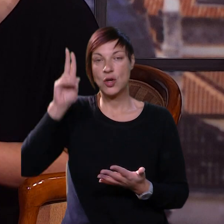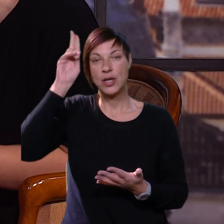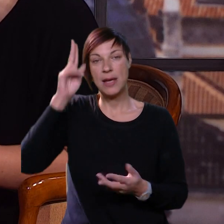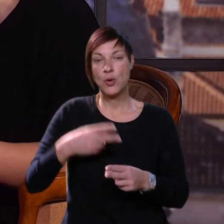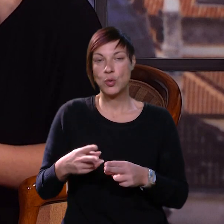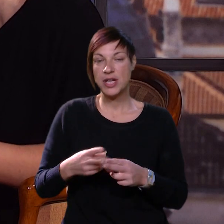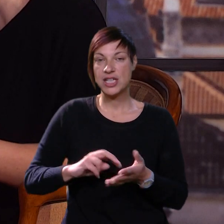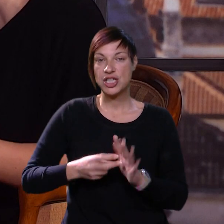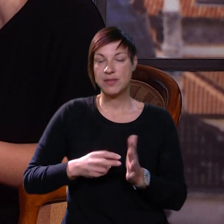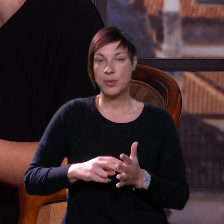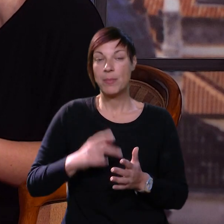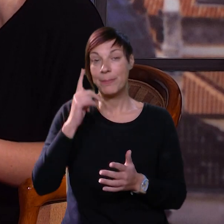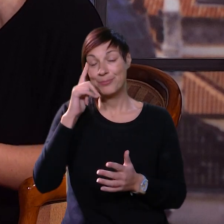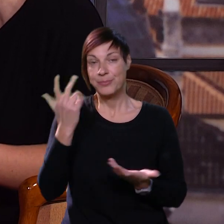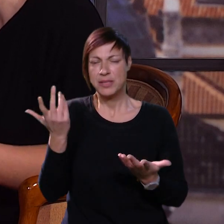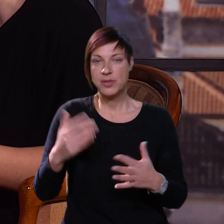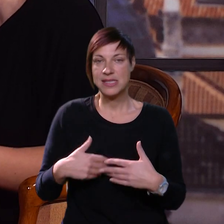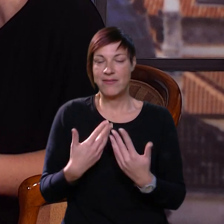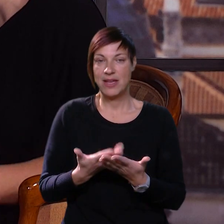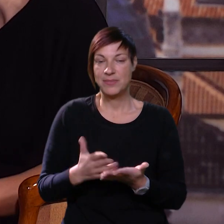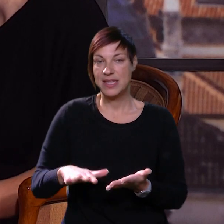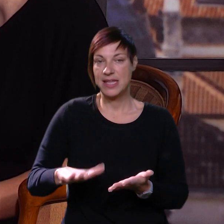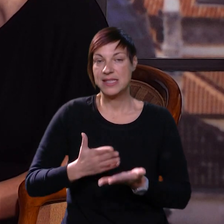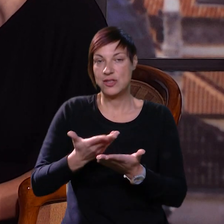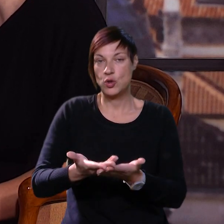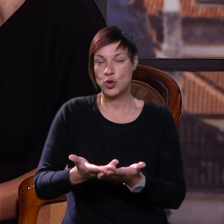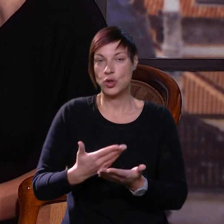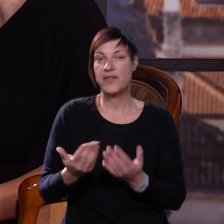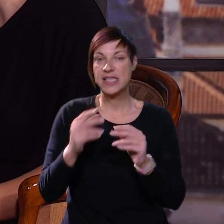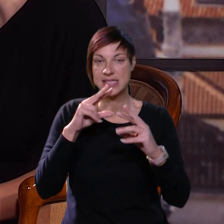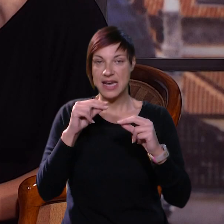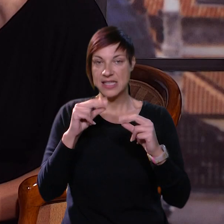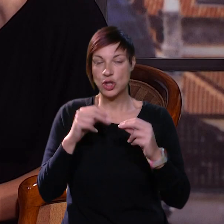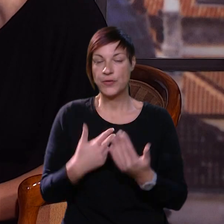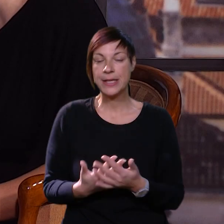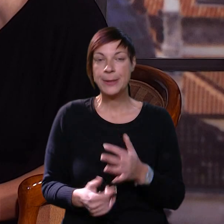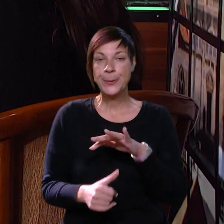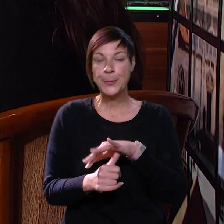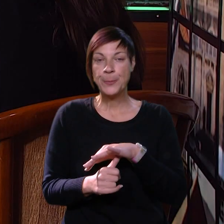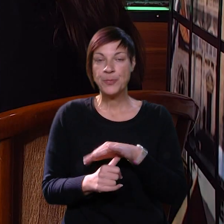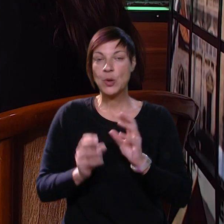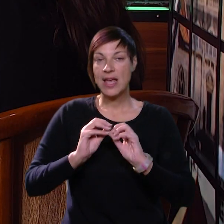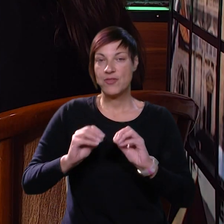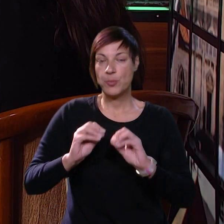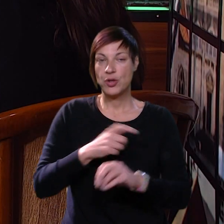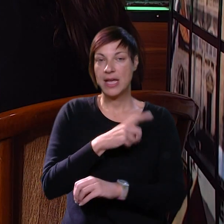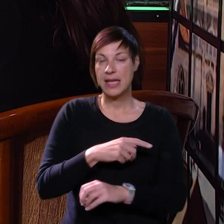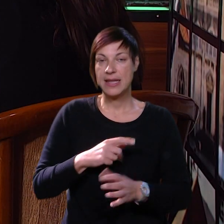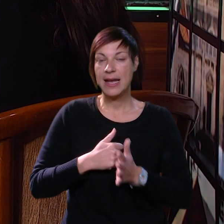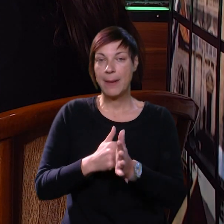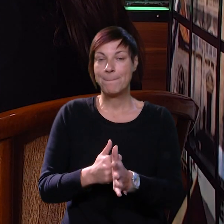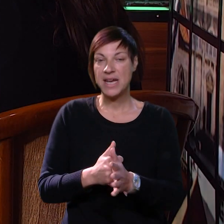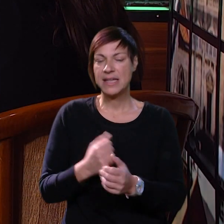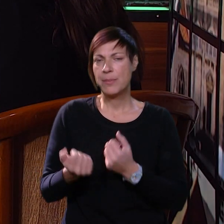ako oni ne mogu riješiti neki problem, prepostavljam da onda djeca dođi kod vas na razgled. Tako je, uglavnom odgojitelji